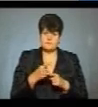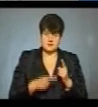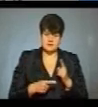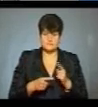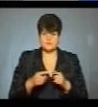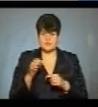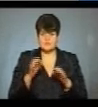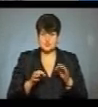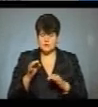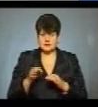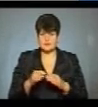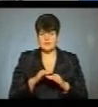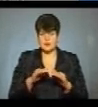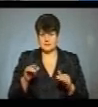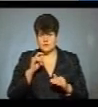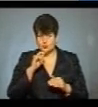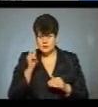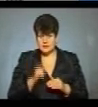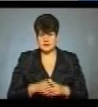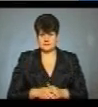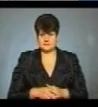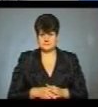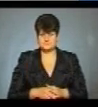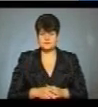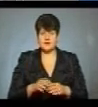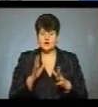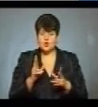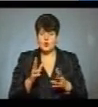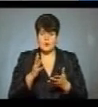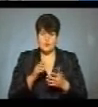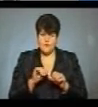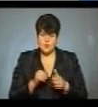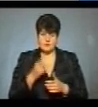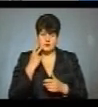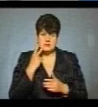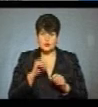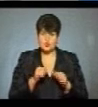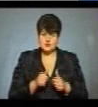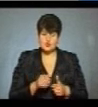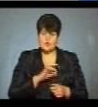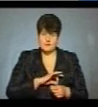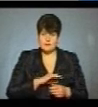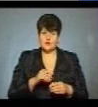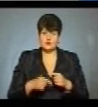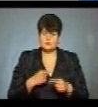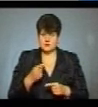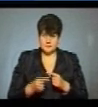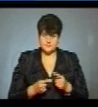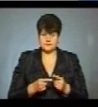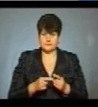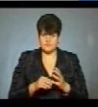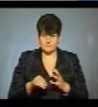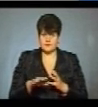рівні країни. Переважне право на купівлю землі має орендар. Ті, хто оформив постійне користування або ж успадкував довічне володіння